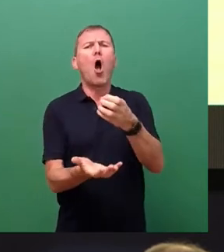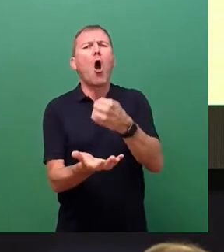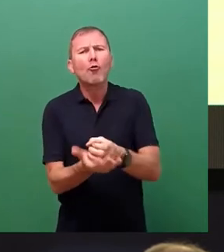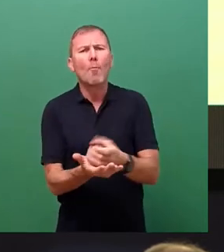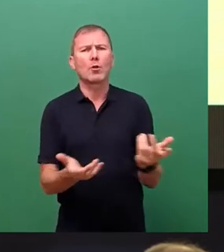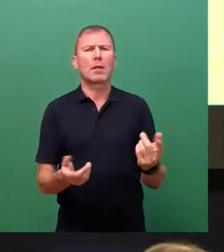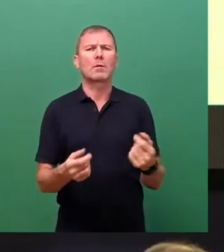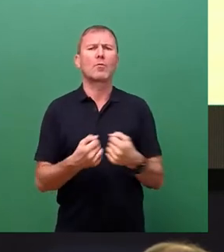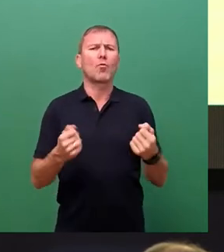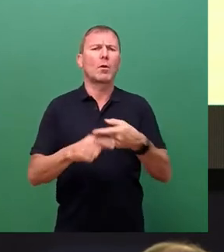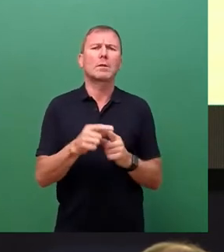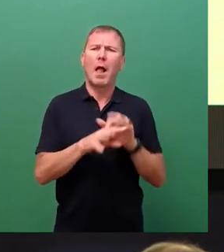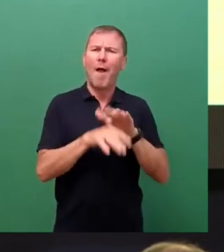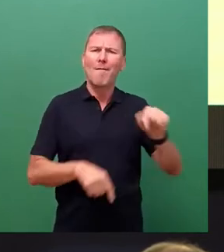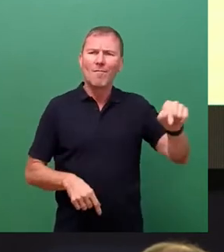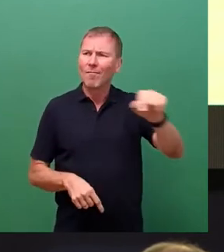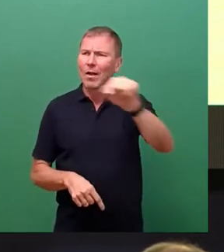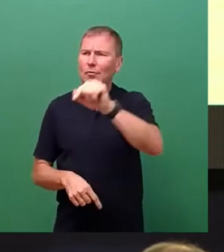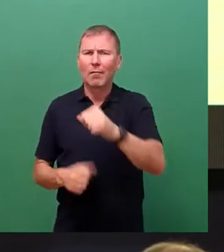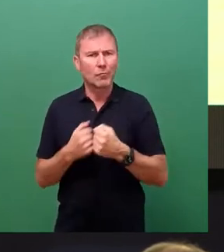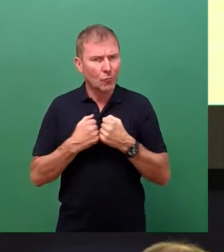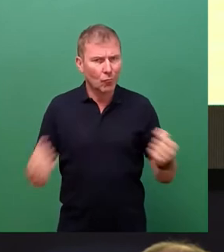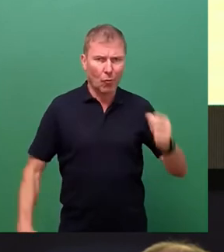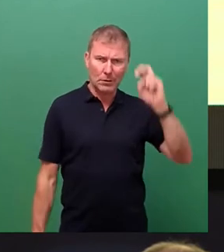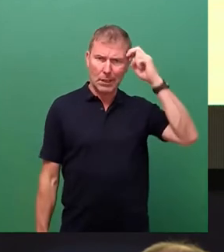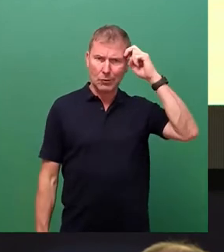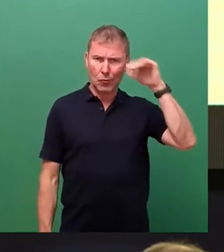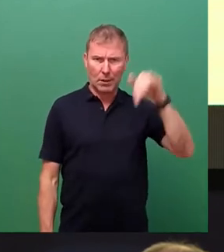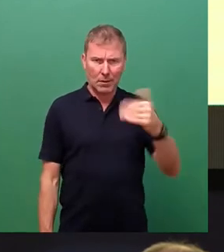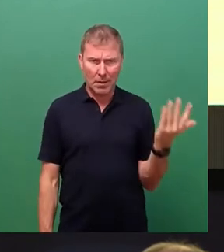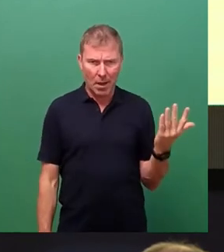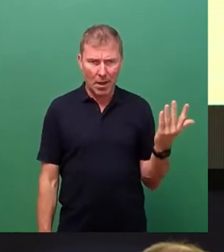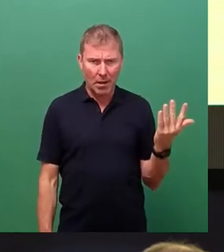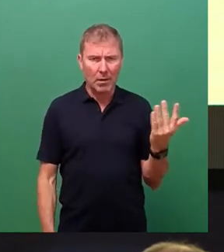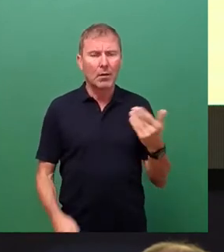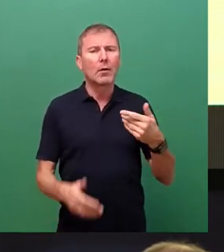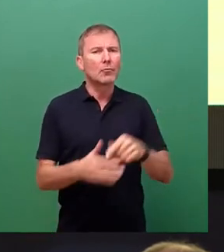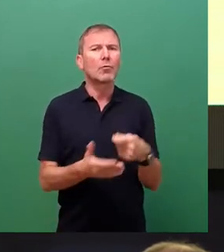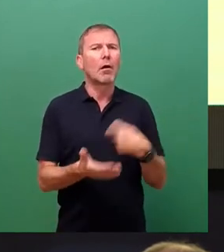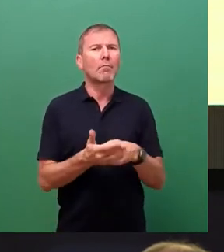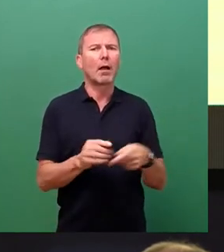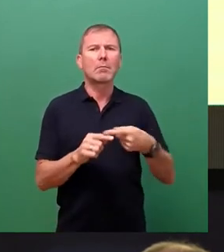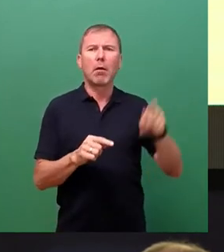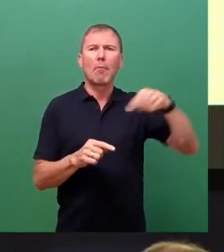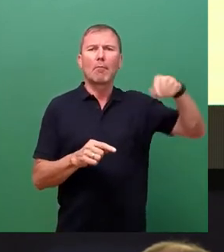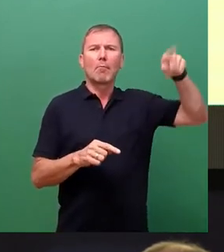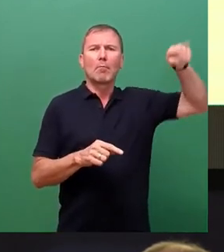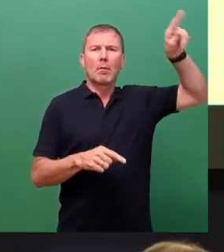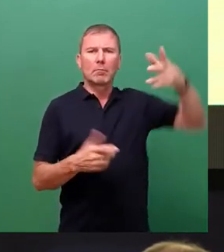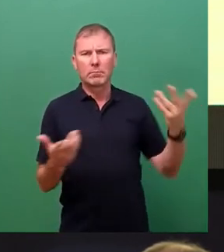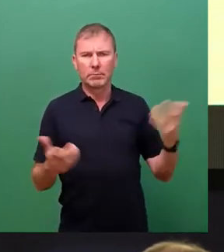Teile der Wirtschaft haben ebenfalls erheblich mit den galoppierenden Kosten zu kämpfen.